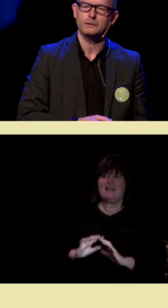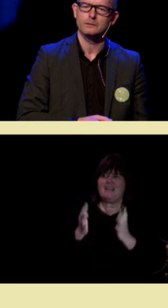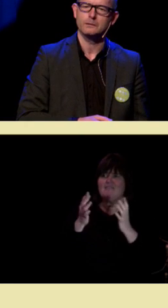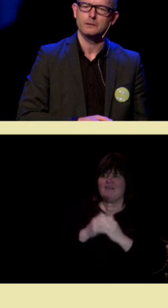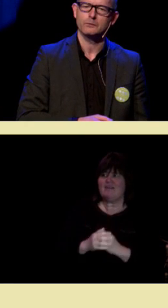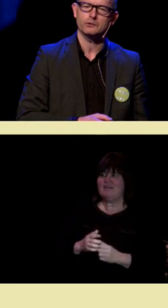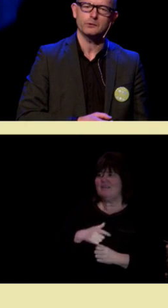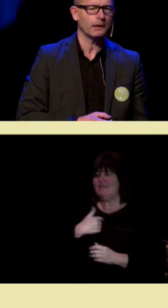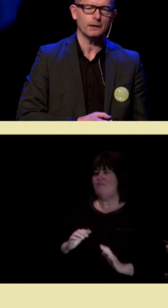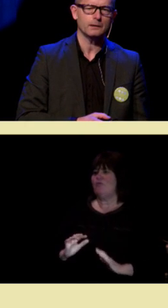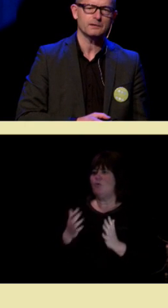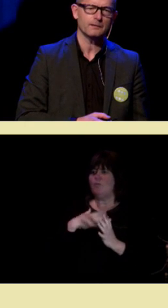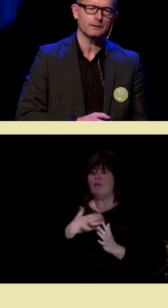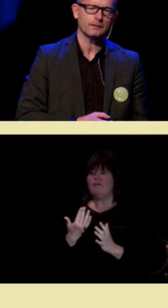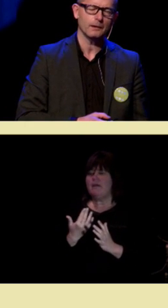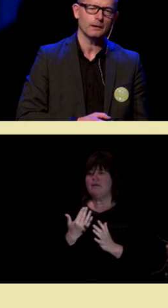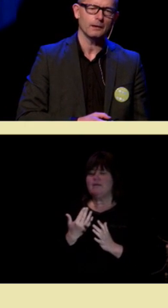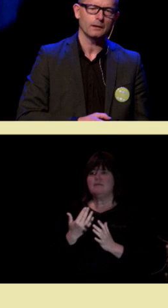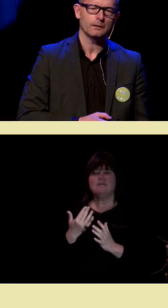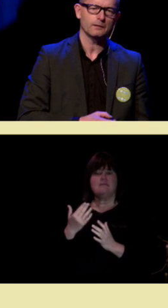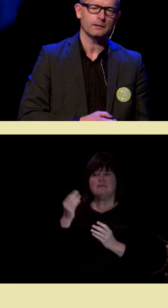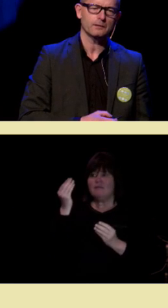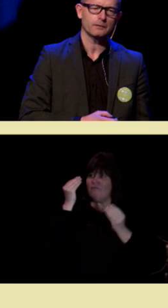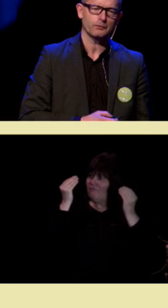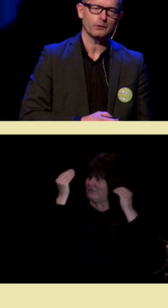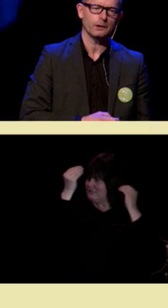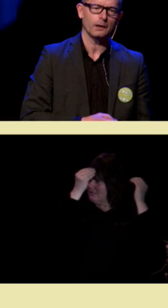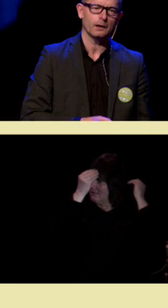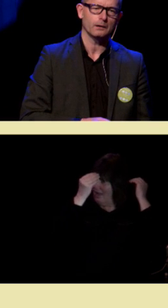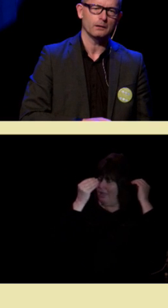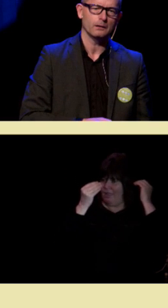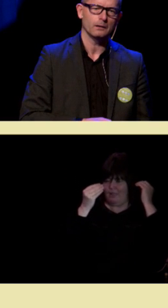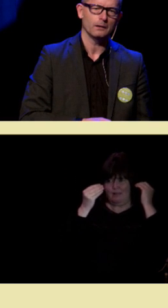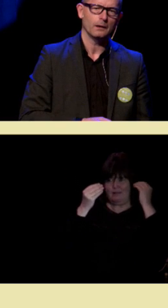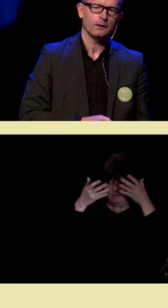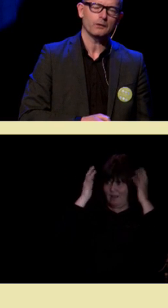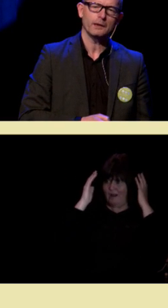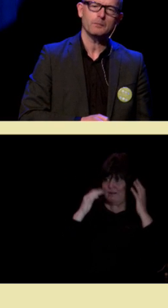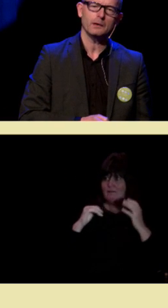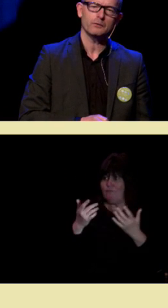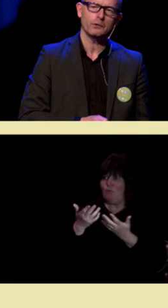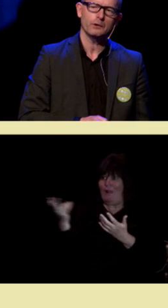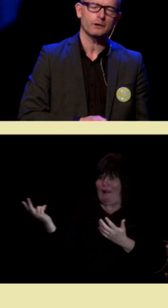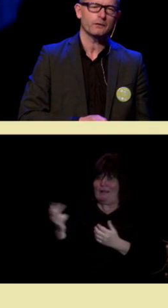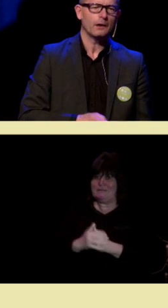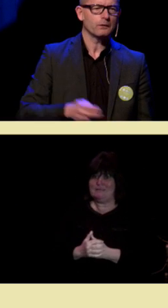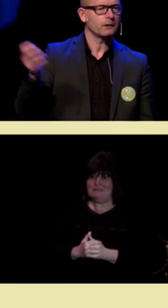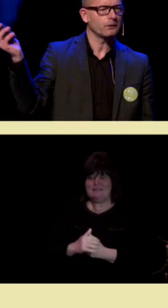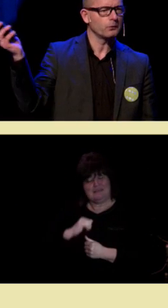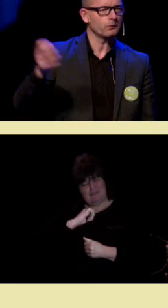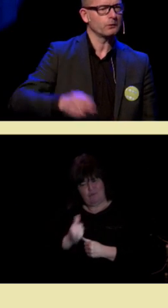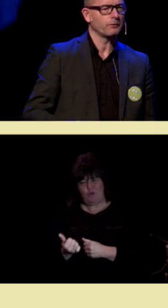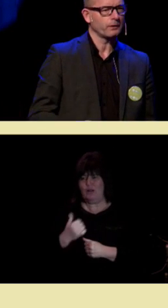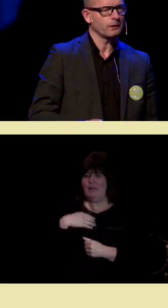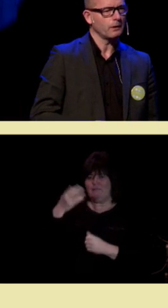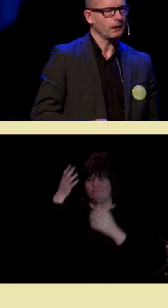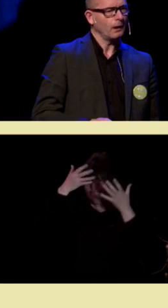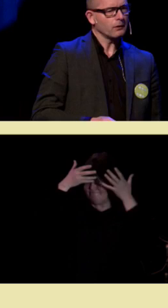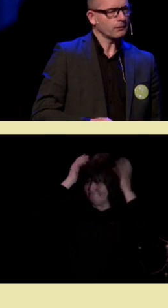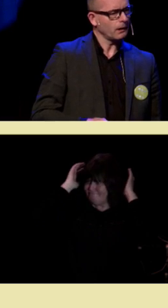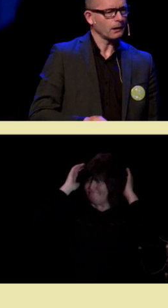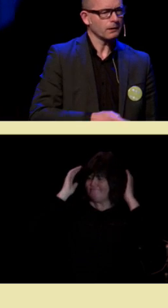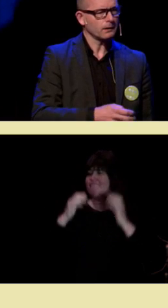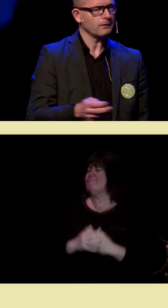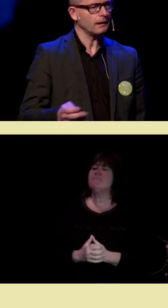hjernen. Hvor skulle det ellers sette seg? Det setter seg selvfølgelig i hjernen. Og det medfører at når dere går ut herfra i dag,